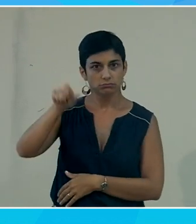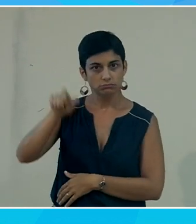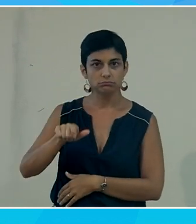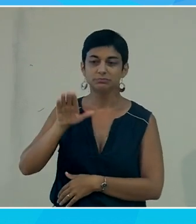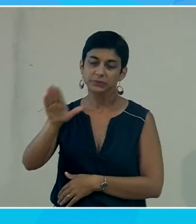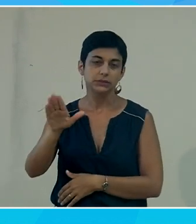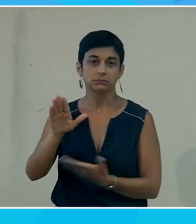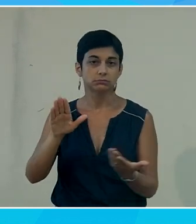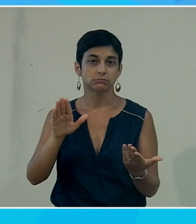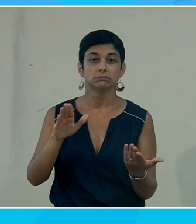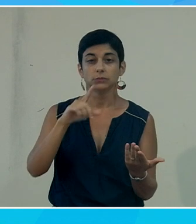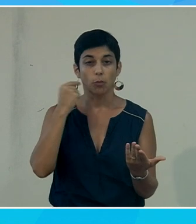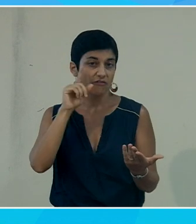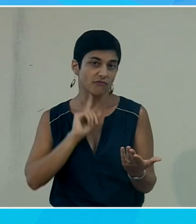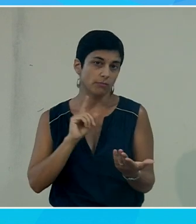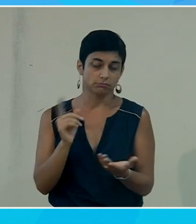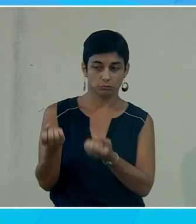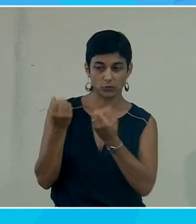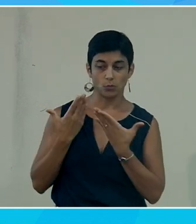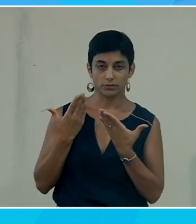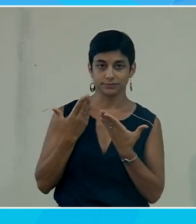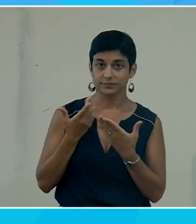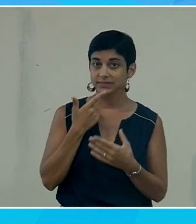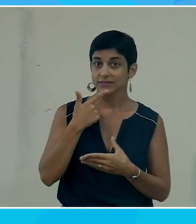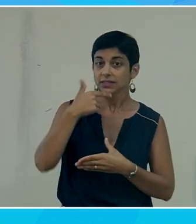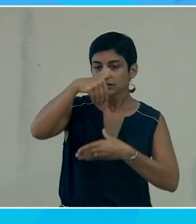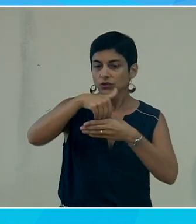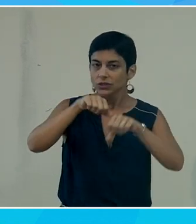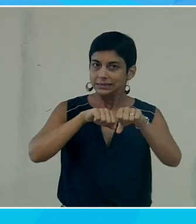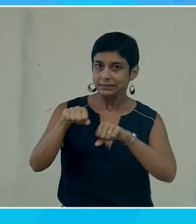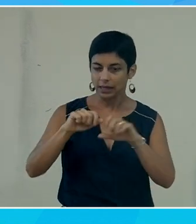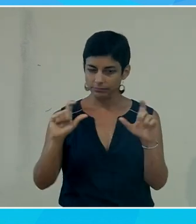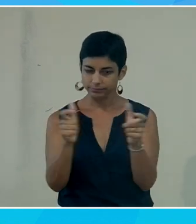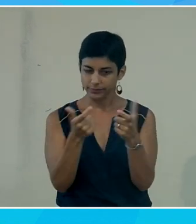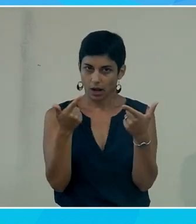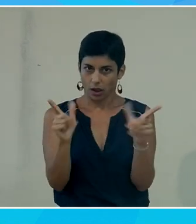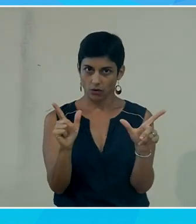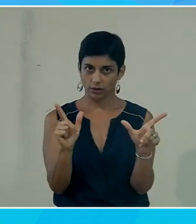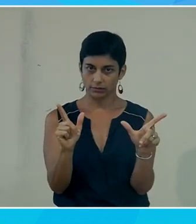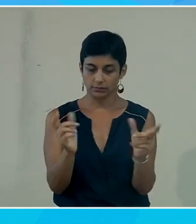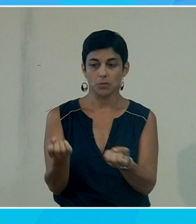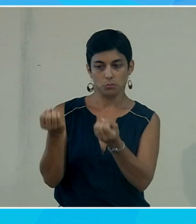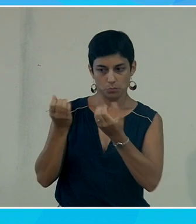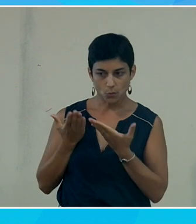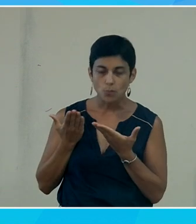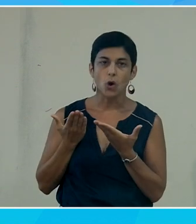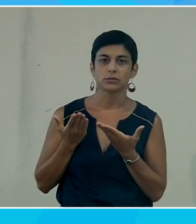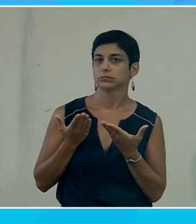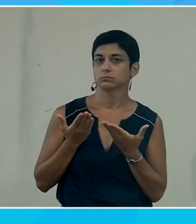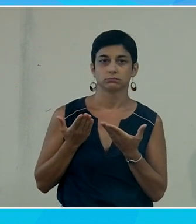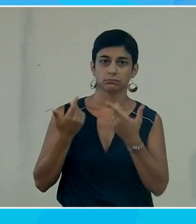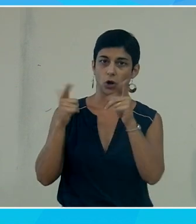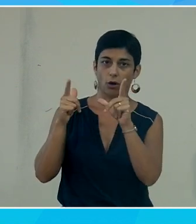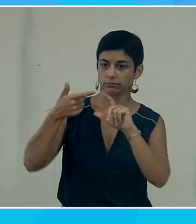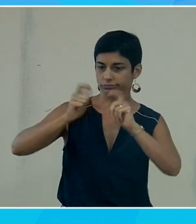Elena et Laura. Donc en fait, le système va détecter la langue et va permettre automatiquement de switcher d'une langue à une autre,